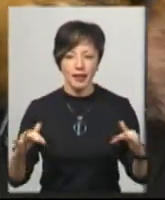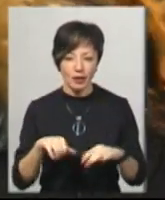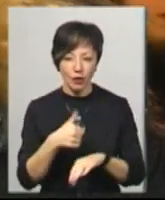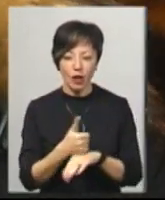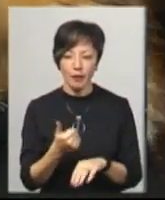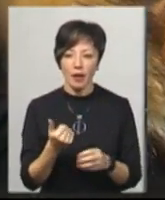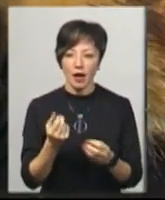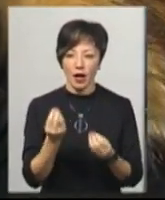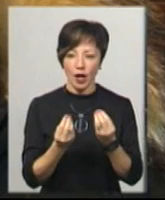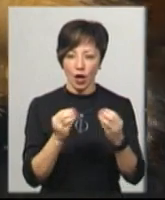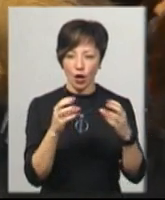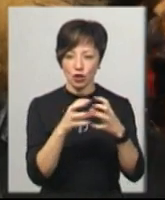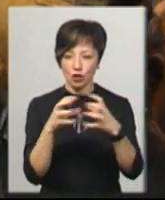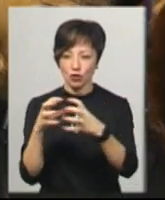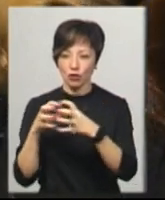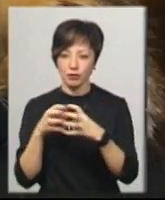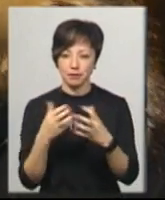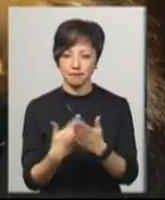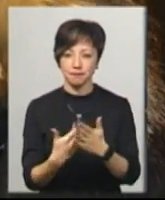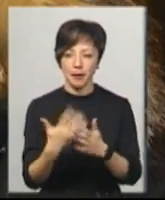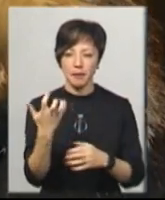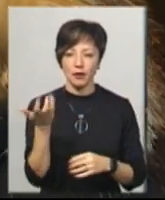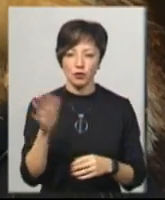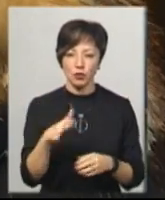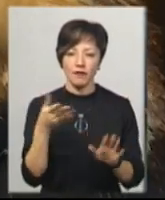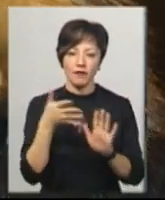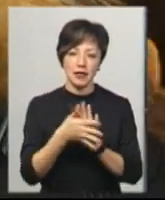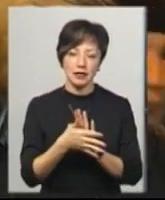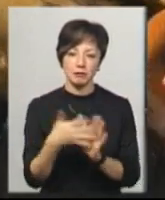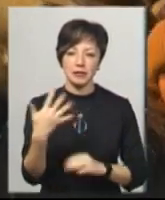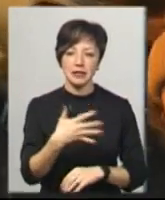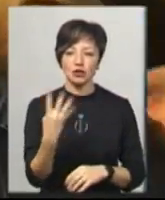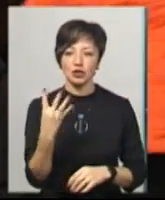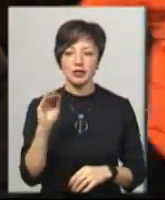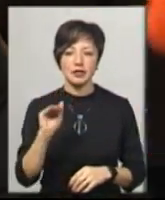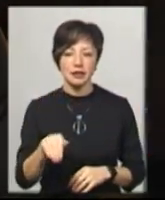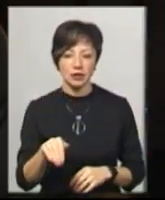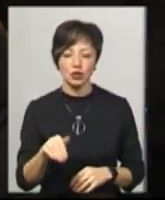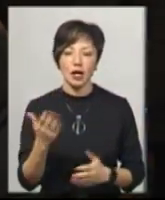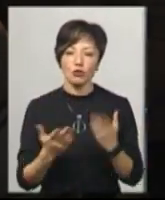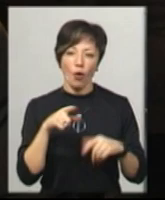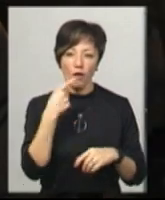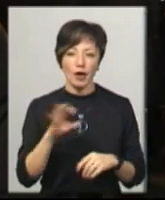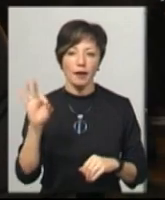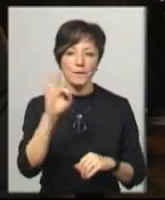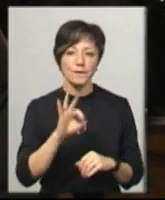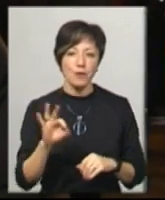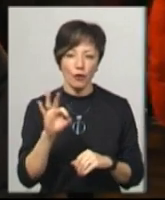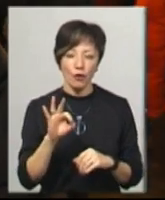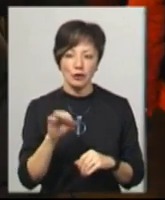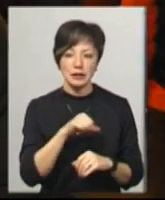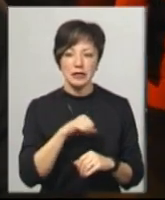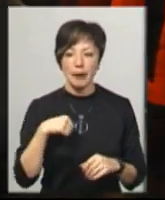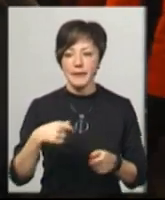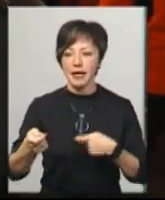Іграшок порядку 500, витратили мене їхнє придбання 54 тисячі. Якщо говорити про сам